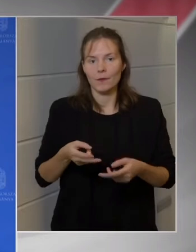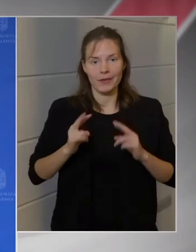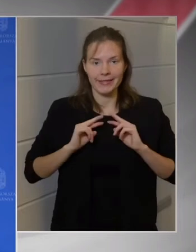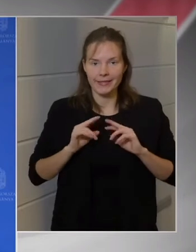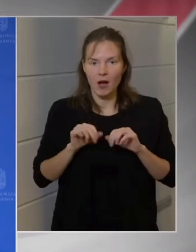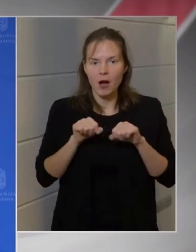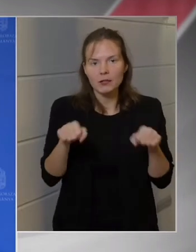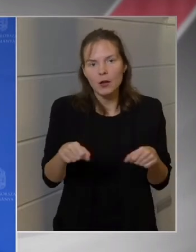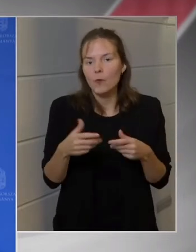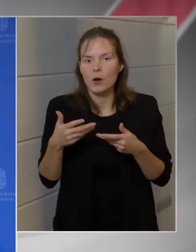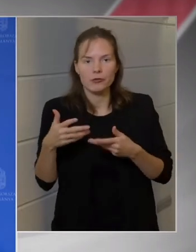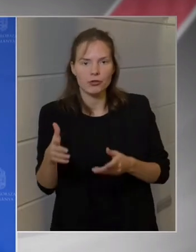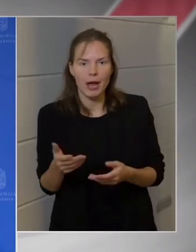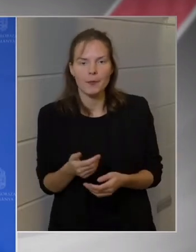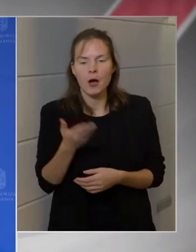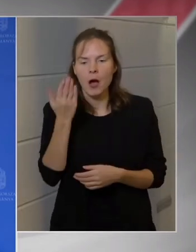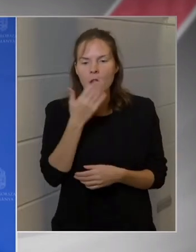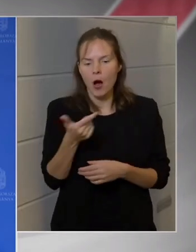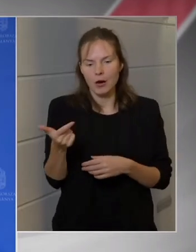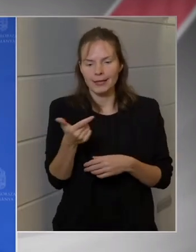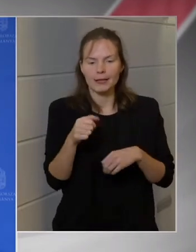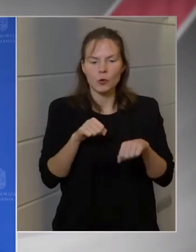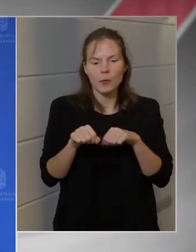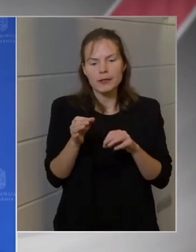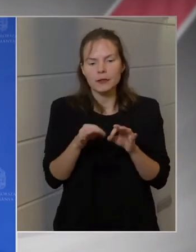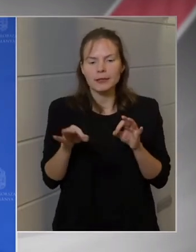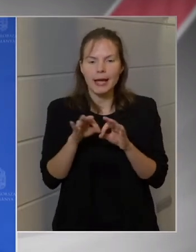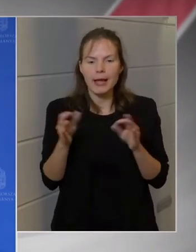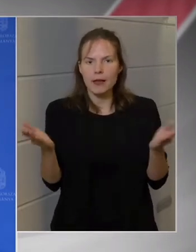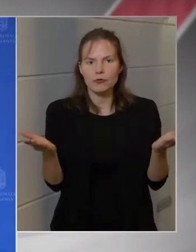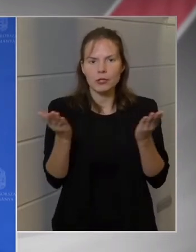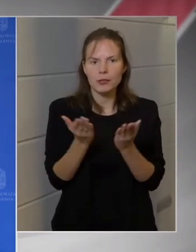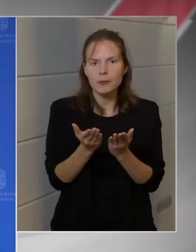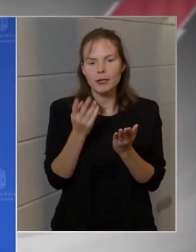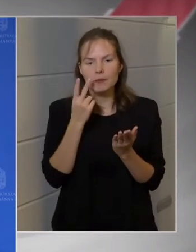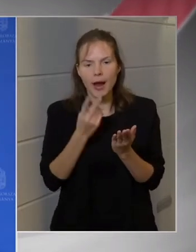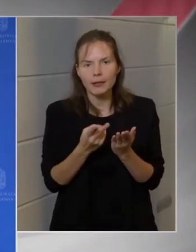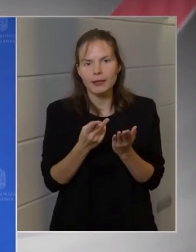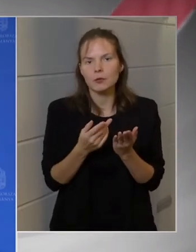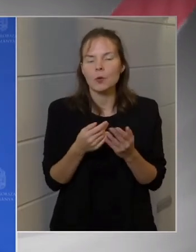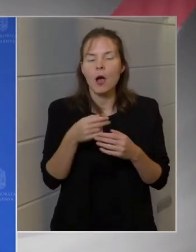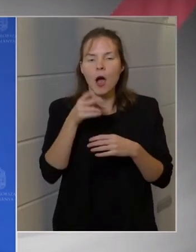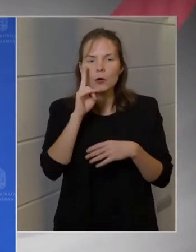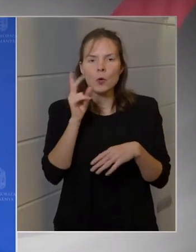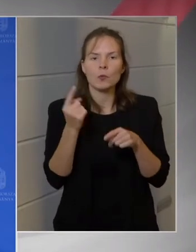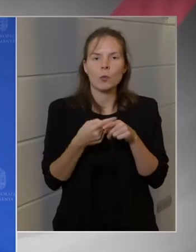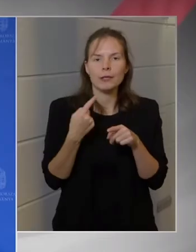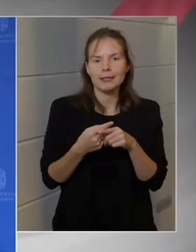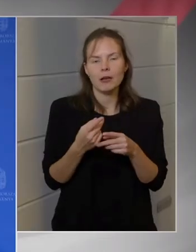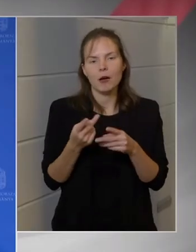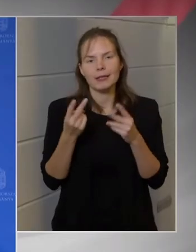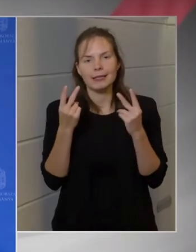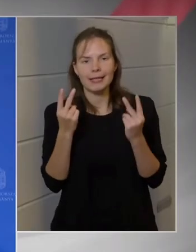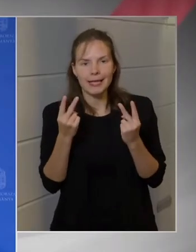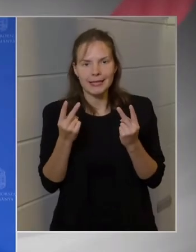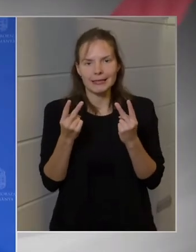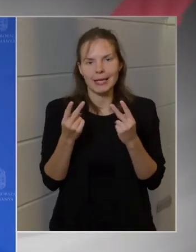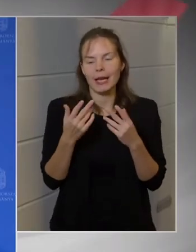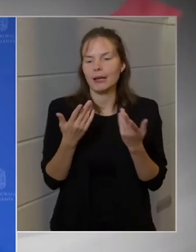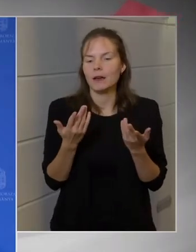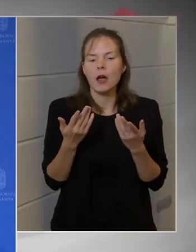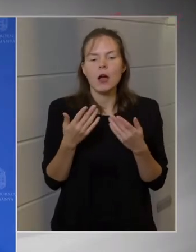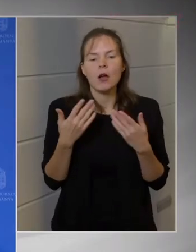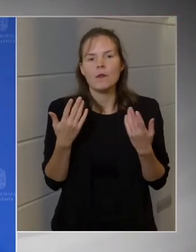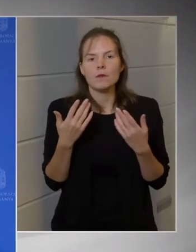kormányzat teljesítményt teszünk egymás mellé, akkor politikai értékvilágra is hova tartozásoló tekintet